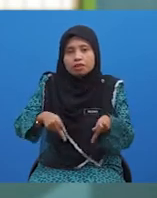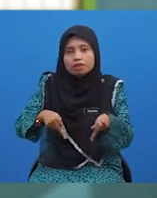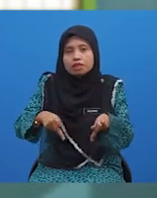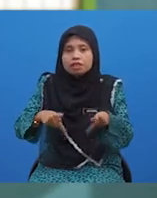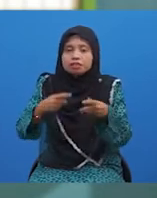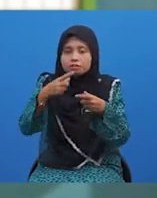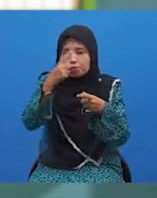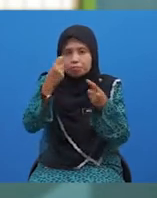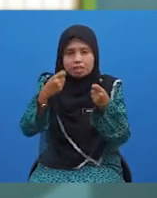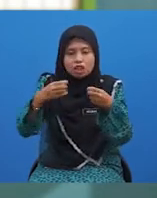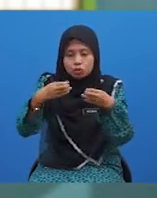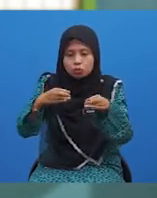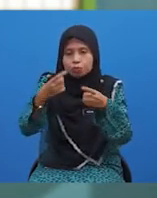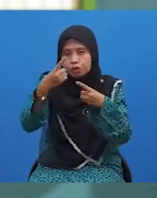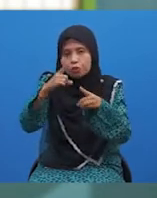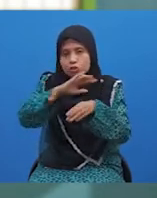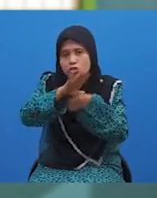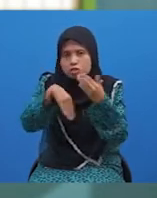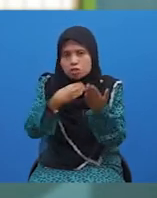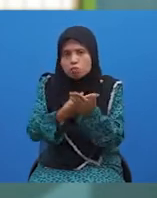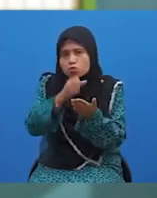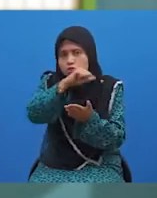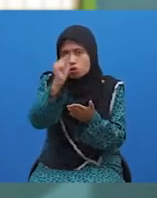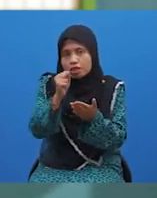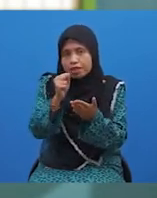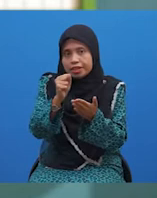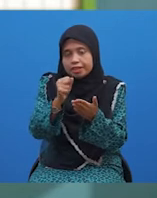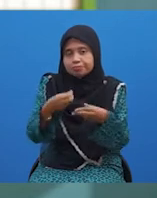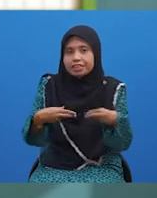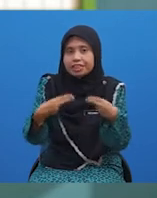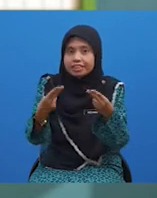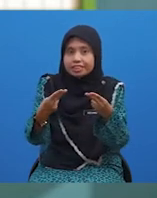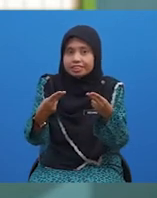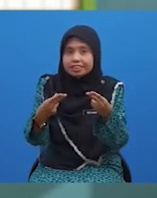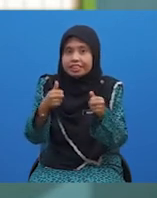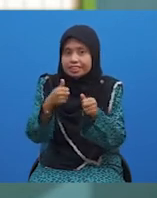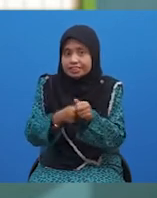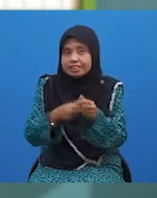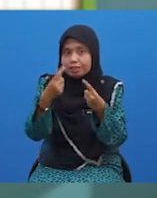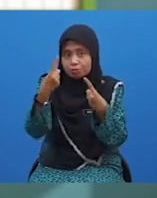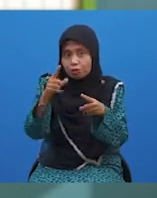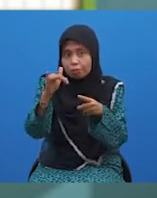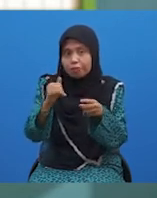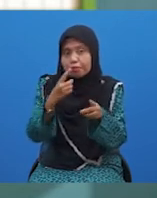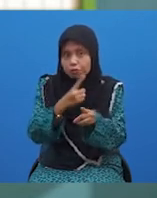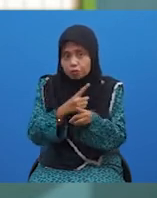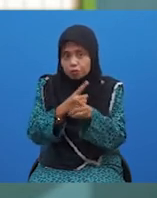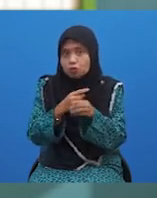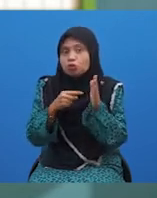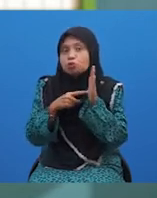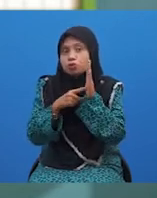kerana telah cuba menjawab kesemua soalan. Ganjarannya ialah setiap jawapan yang betul